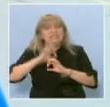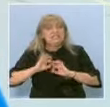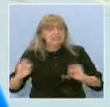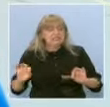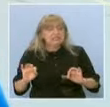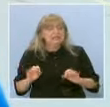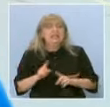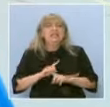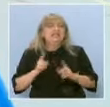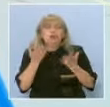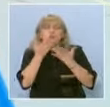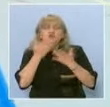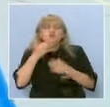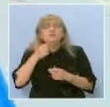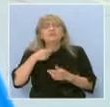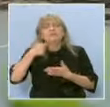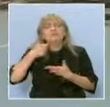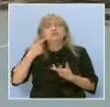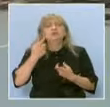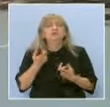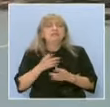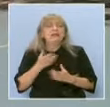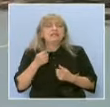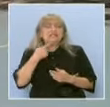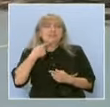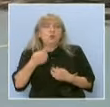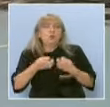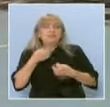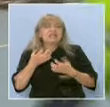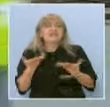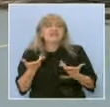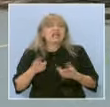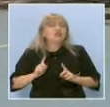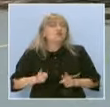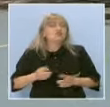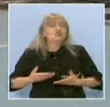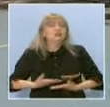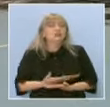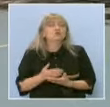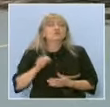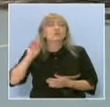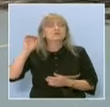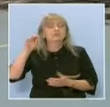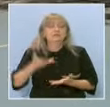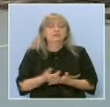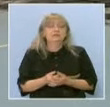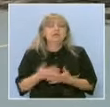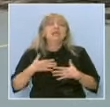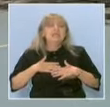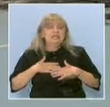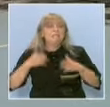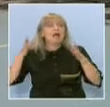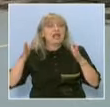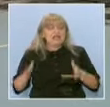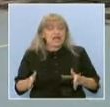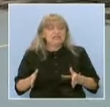училище, без да ни кажат за какво ще ни потреба после в живота. Има ли граници по знанието според вас? Определено има граници,